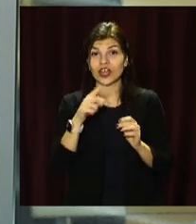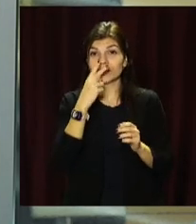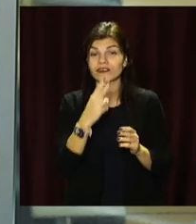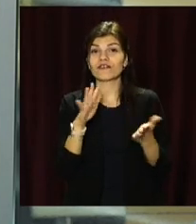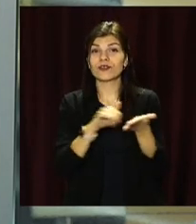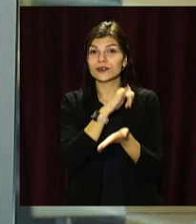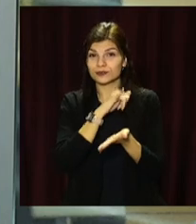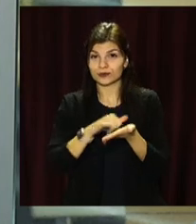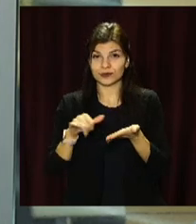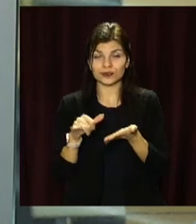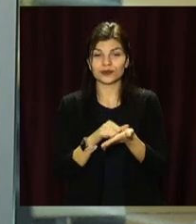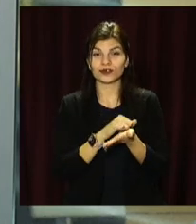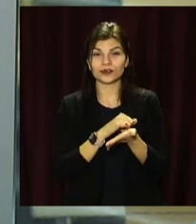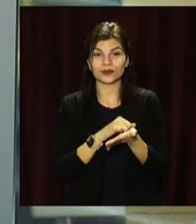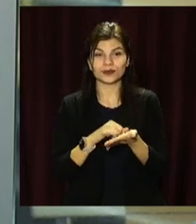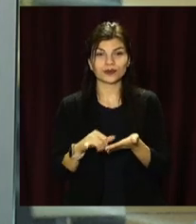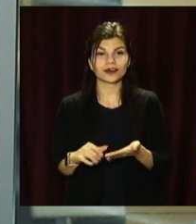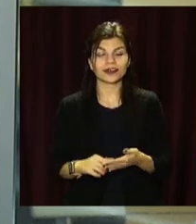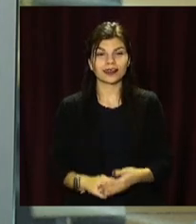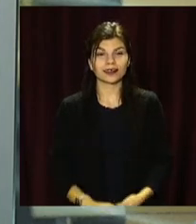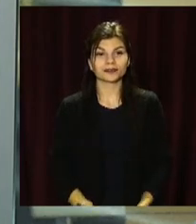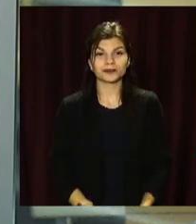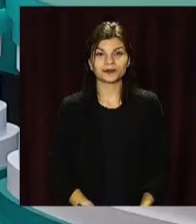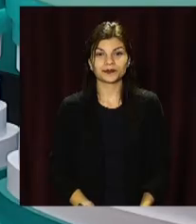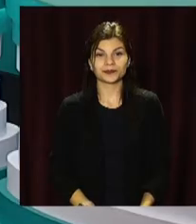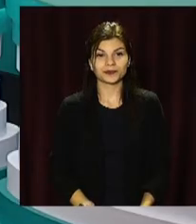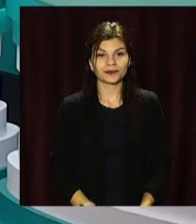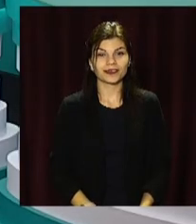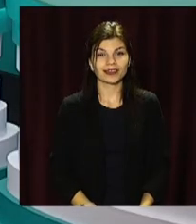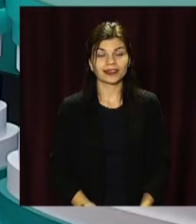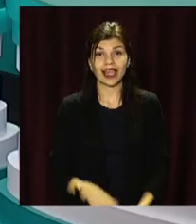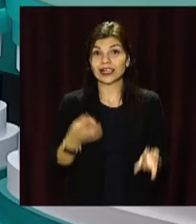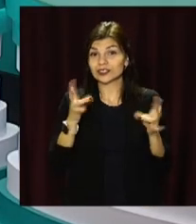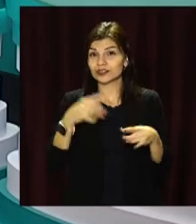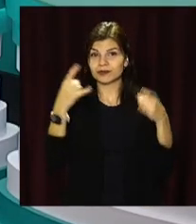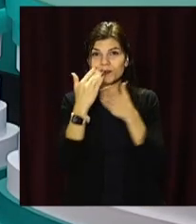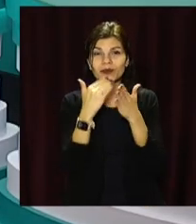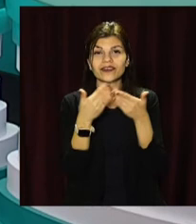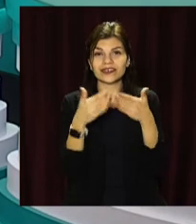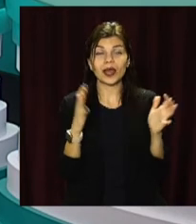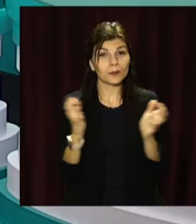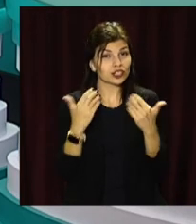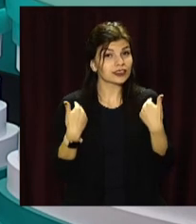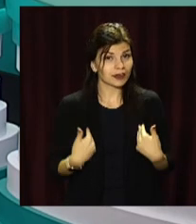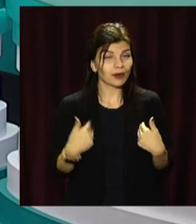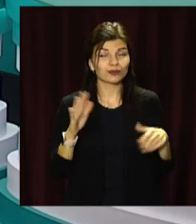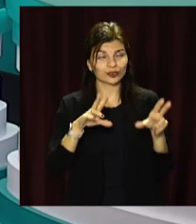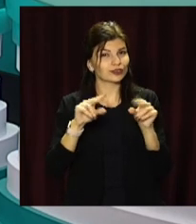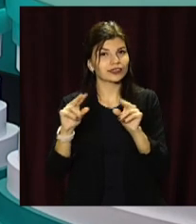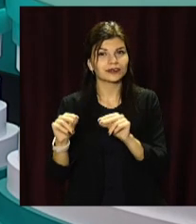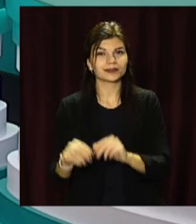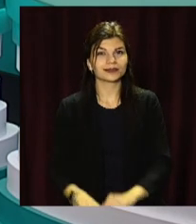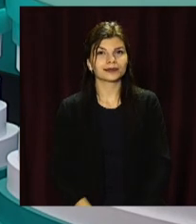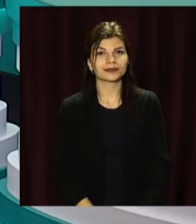дивіться сюжети в соціальних мережах та на нашому ютуб-каналі. Залишайтесь з відкритим, вирішіть себе і хай щастить!